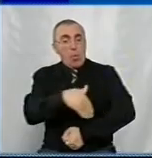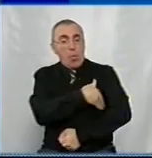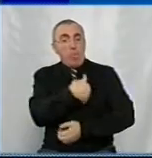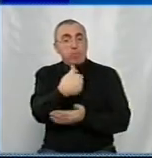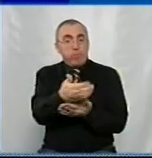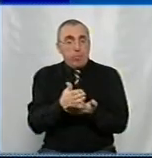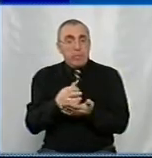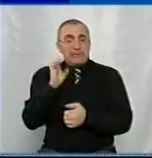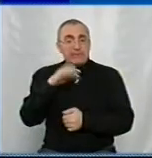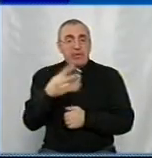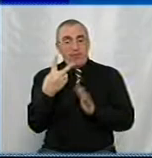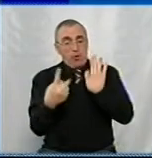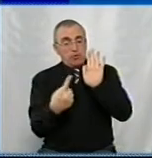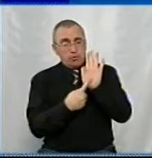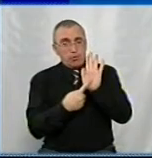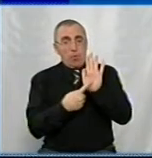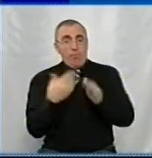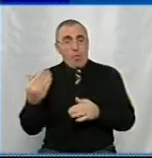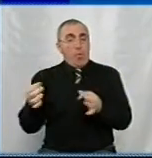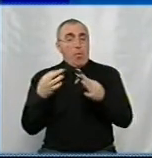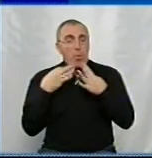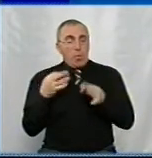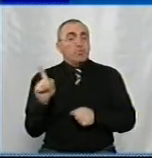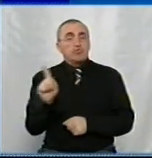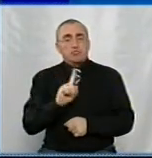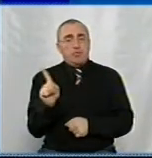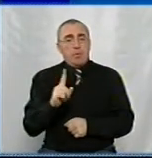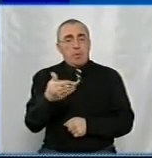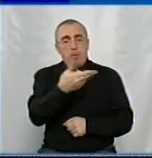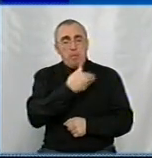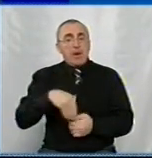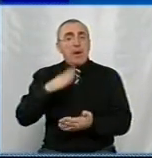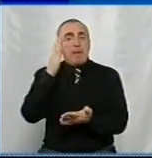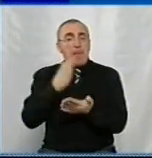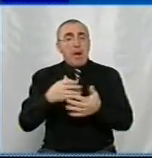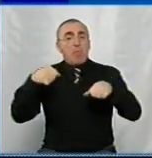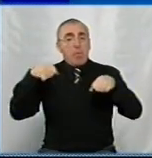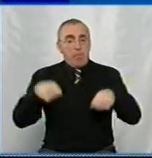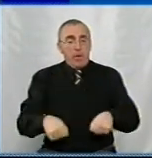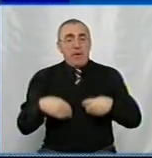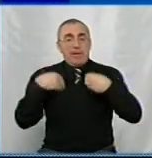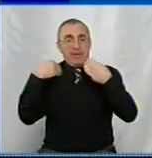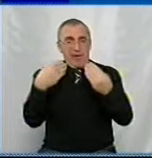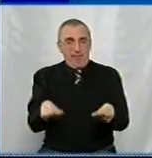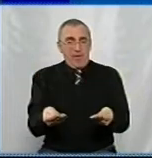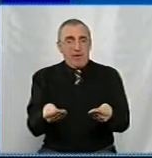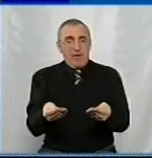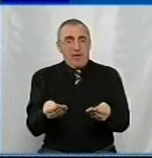послуги. І стаття 26, вона нам говорить про те, що ми маємо право, надавачі